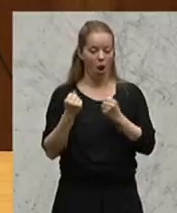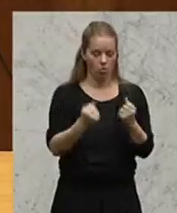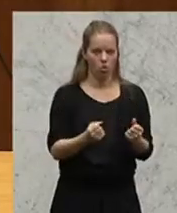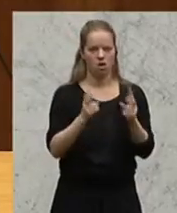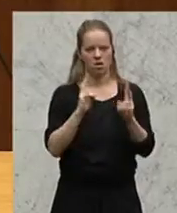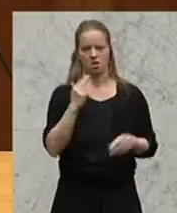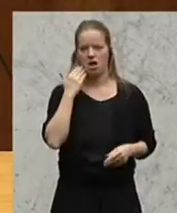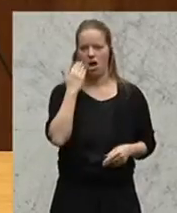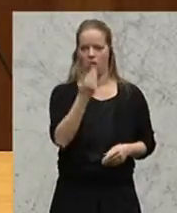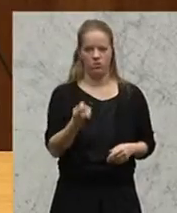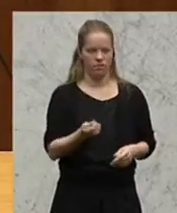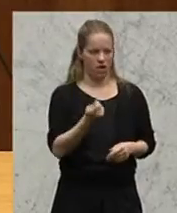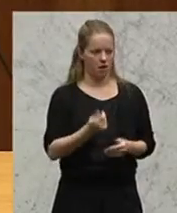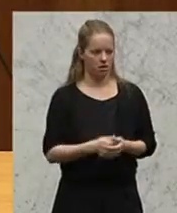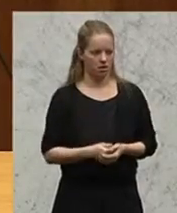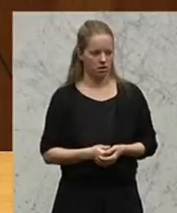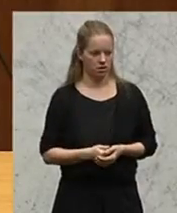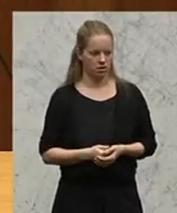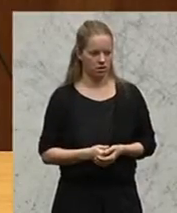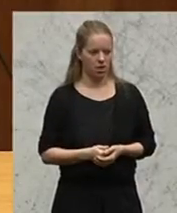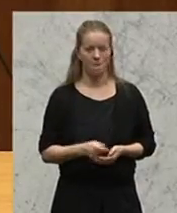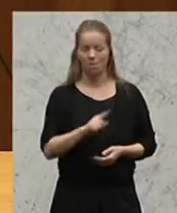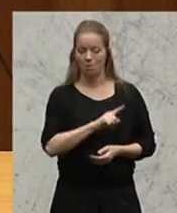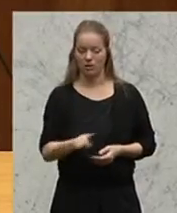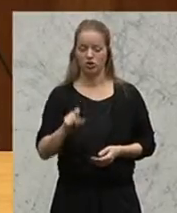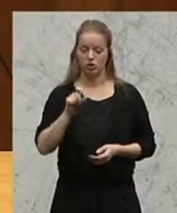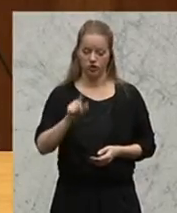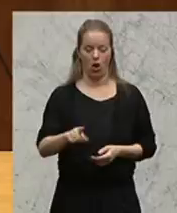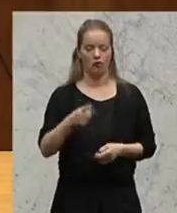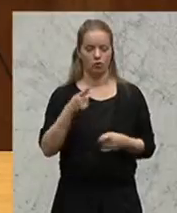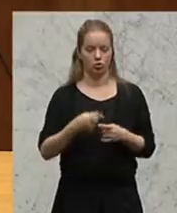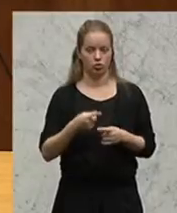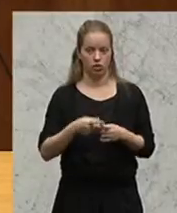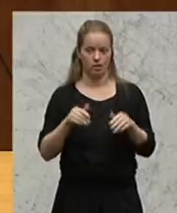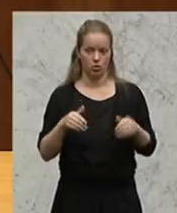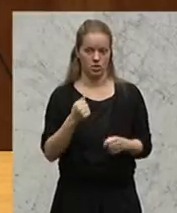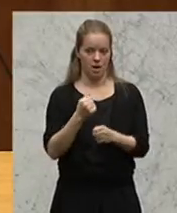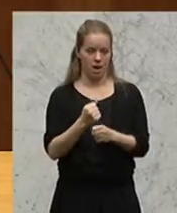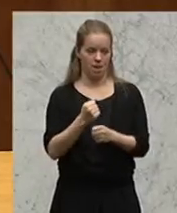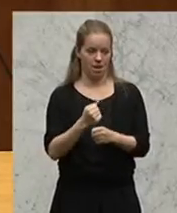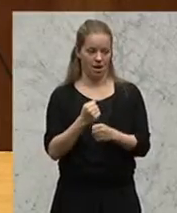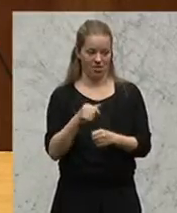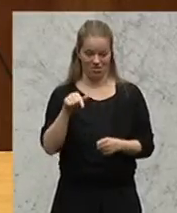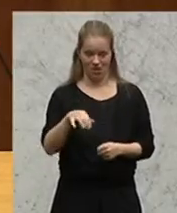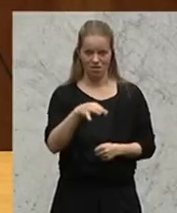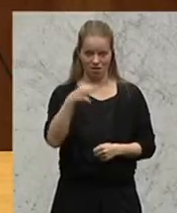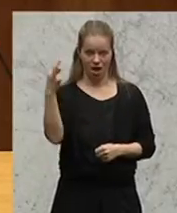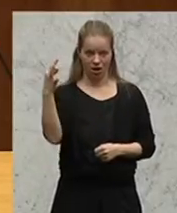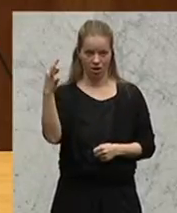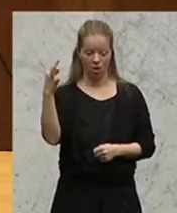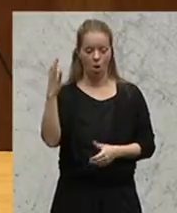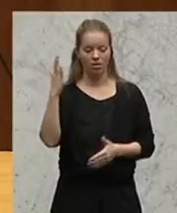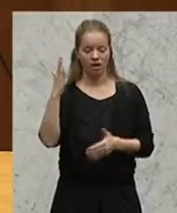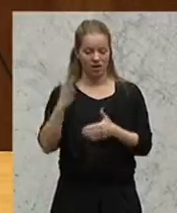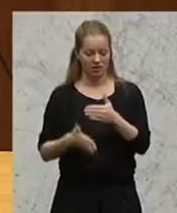kann. Insgesamt bis zu zwölf Stunden arbeiten muss an diesem Tag. Und die